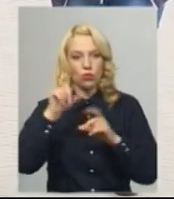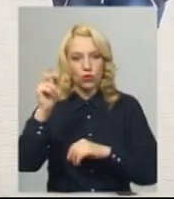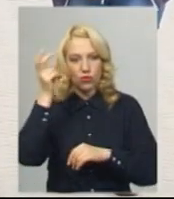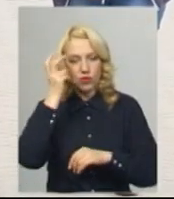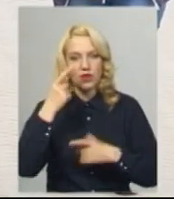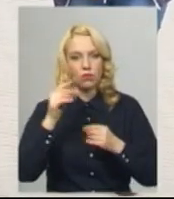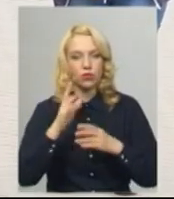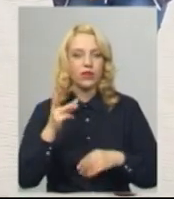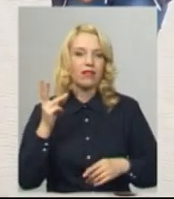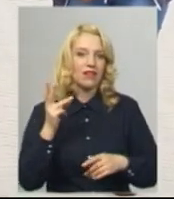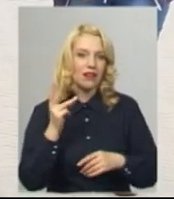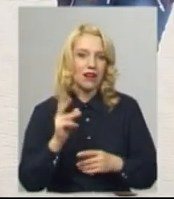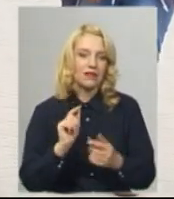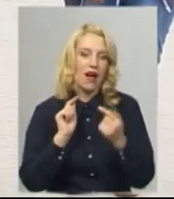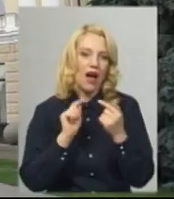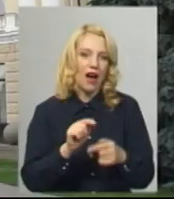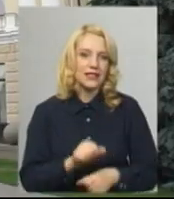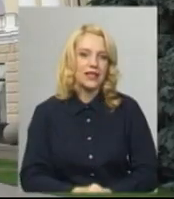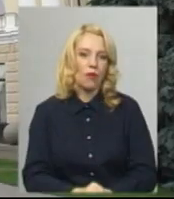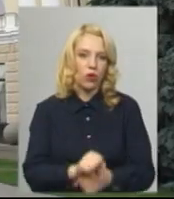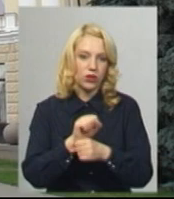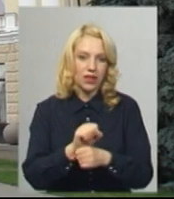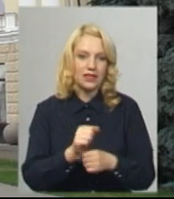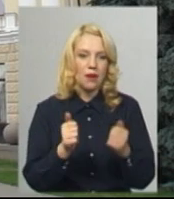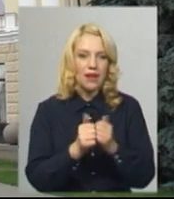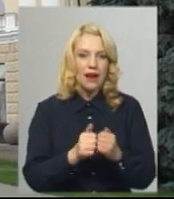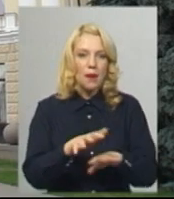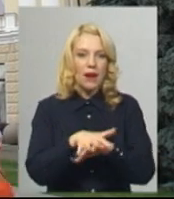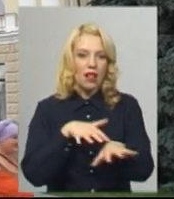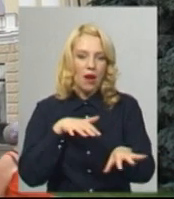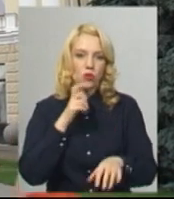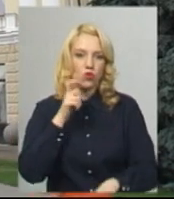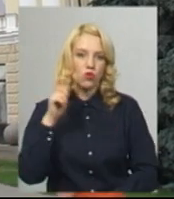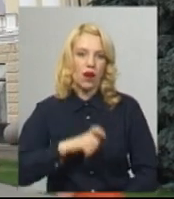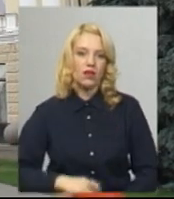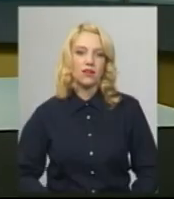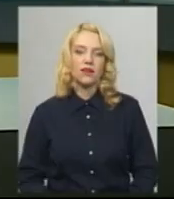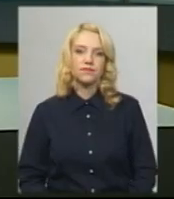акцію протесту біля парламенту України. Світлана Поробок, Дем'ян Цегольник, новини на Суспільному, Хмельницький.